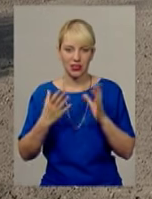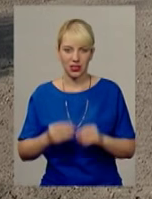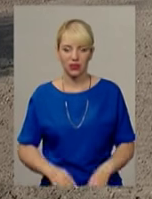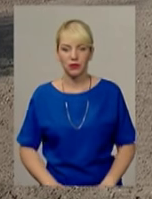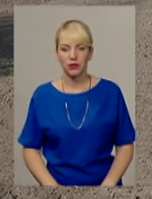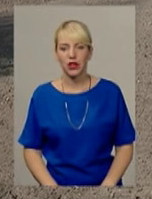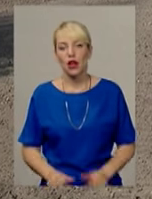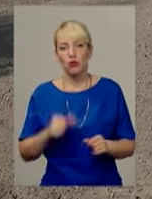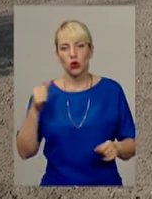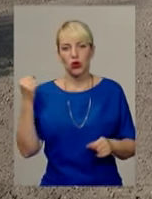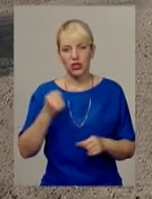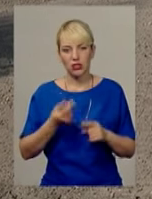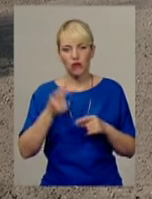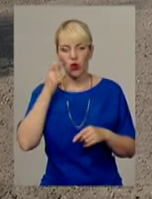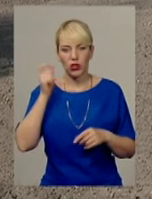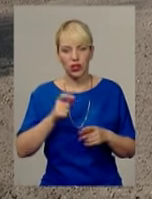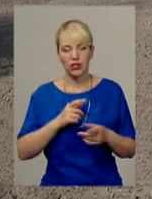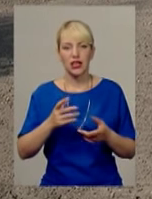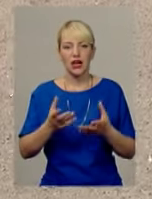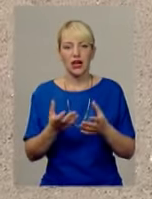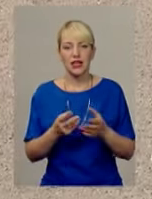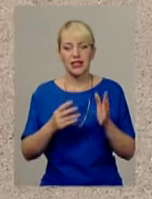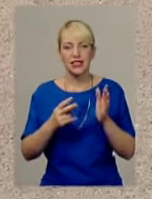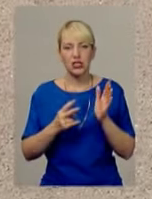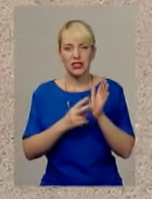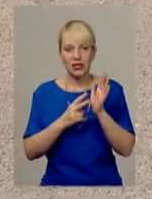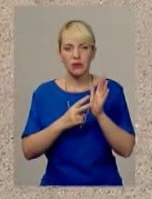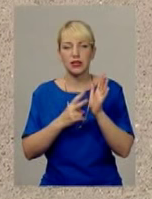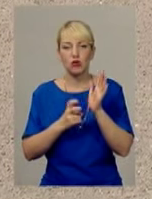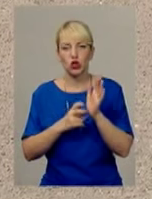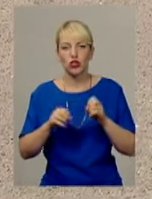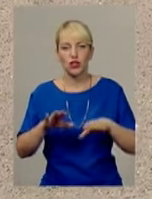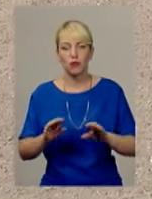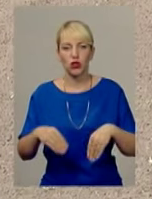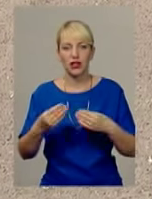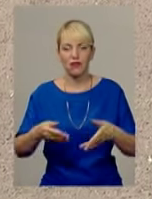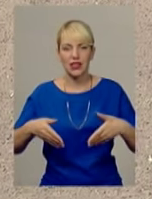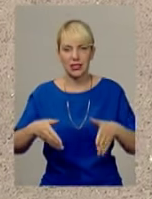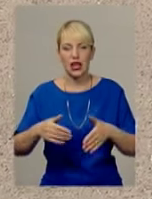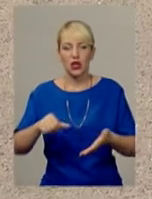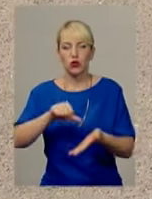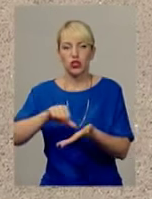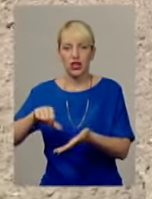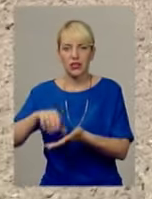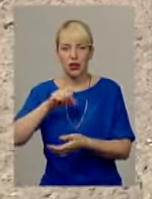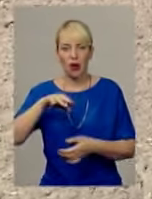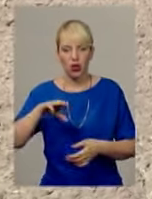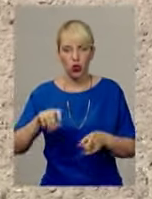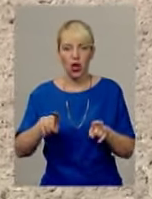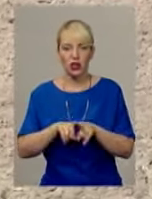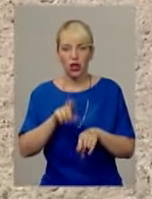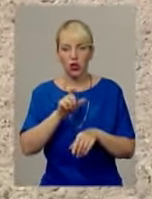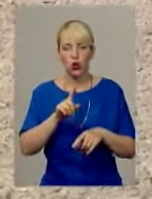Минулого тижня в Україні прийняли майже 9 сотень рішень про надання земельних ділянок бійцям-учасникам антитерористичної операції, а також